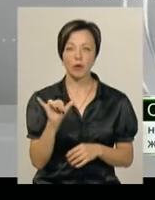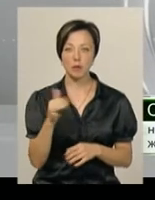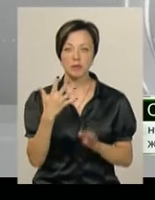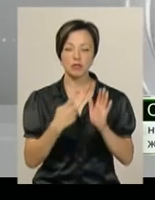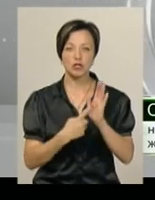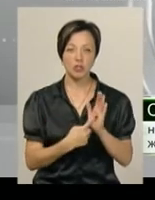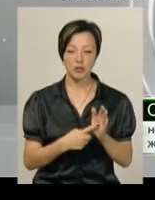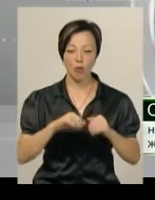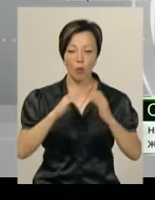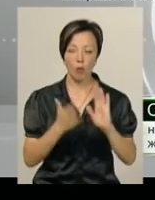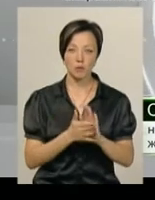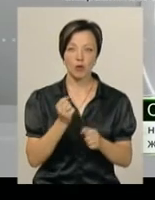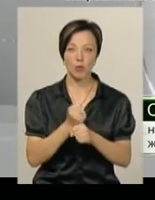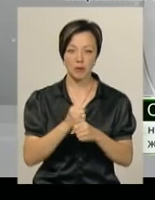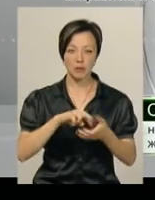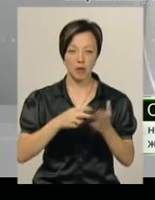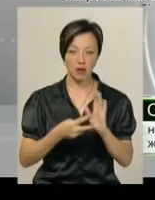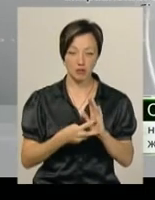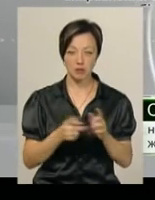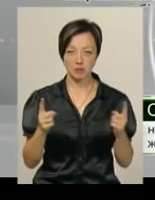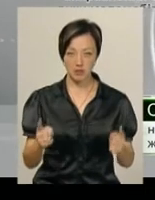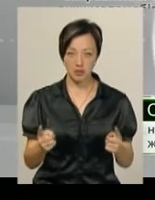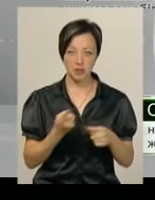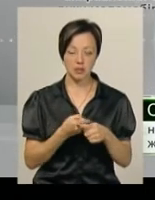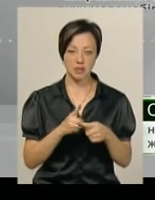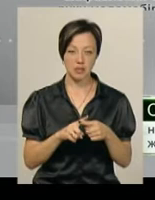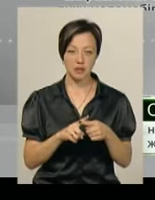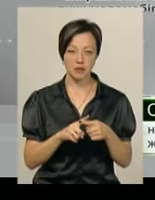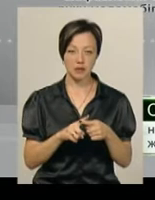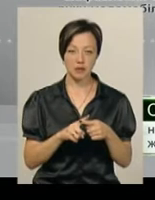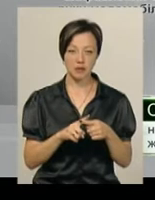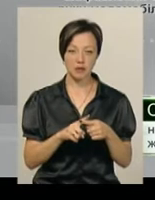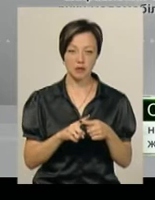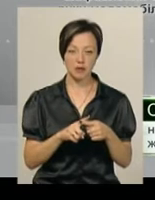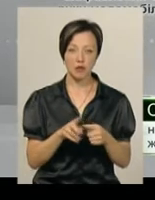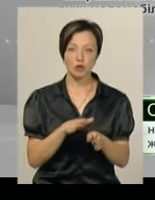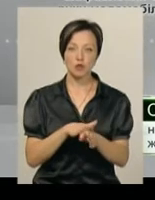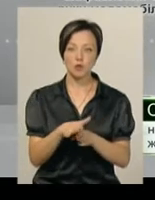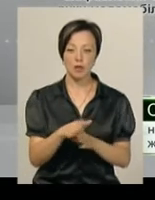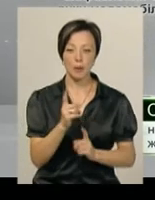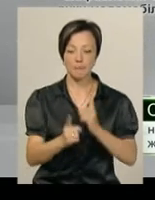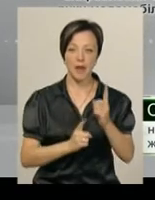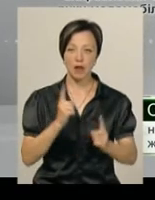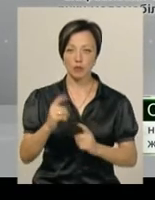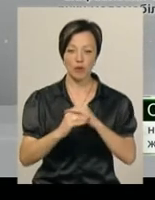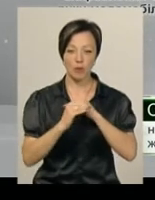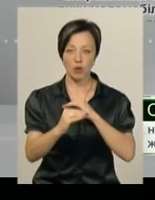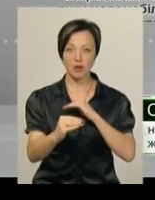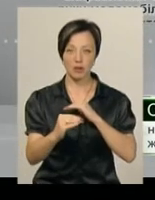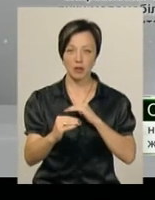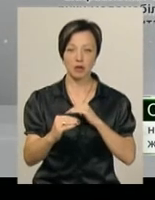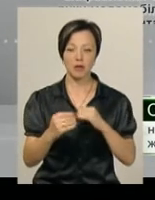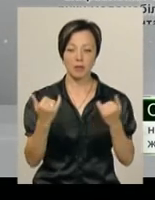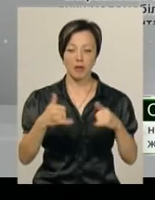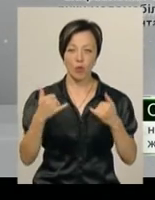передбачені планом робіт виконати на даній ділянці роботи, це суцільне перелаштування покриття сольтобетонної